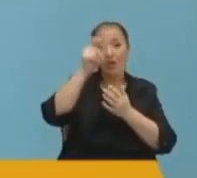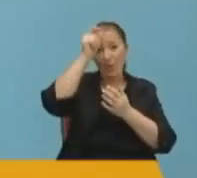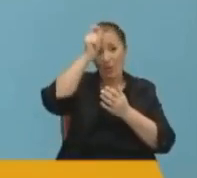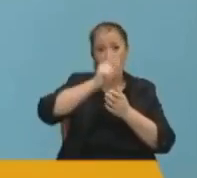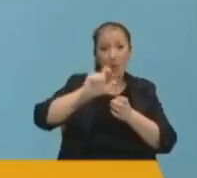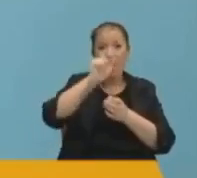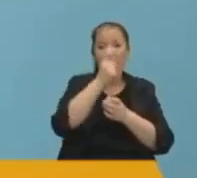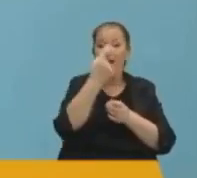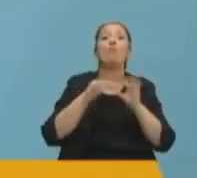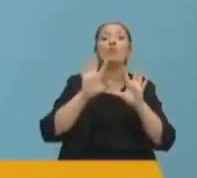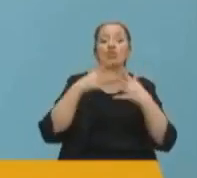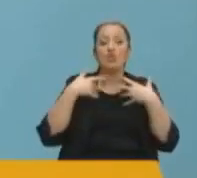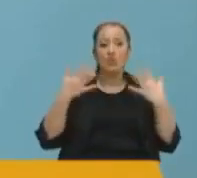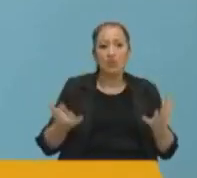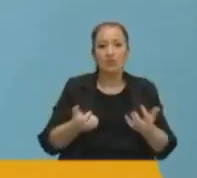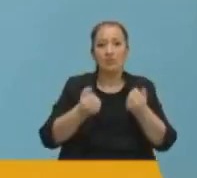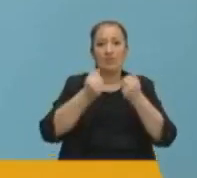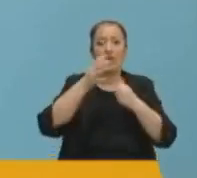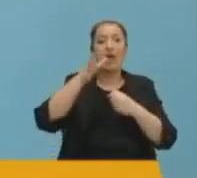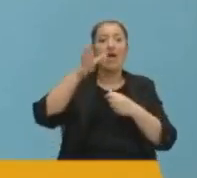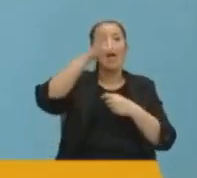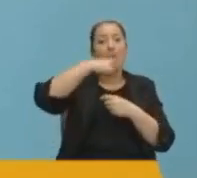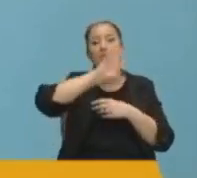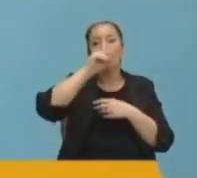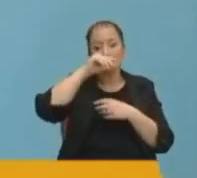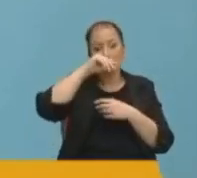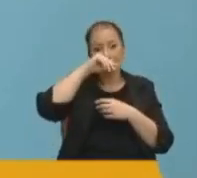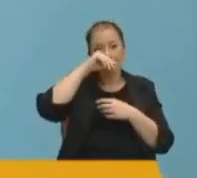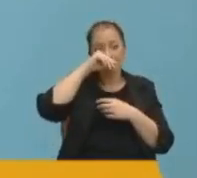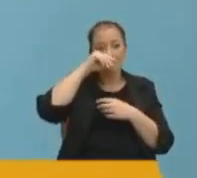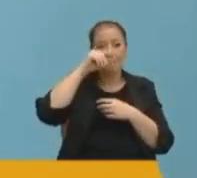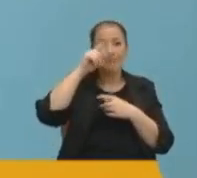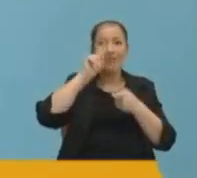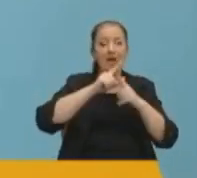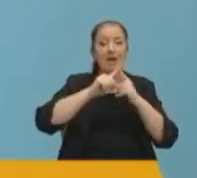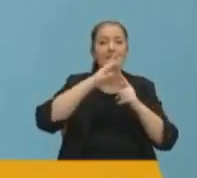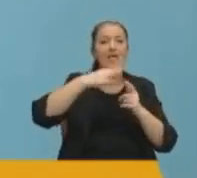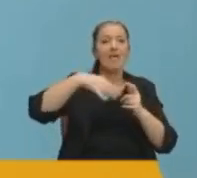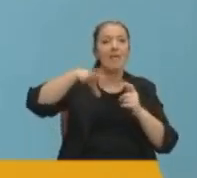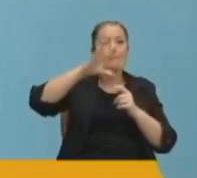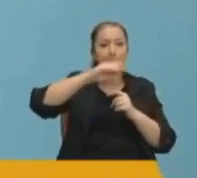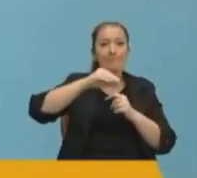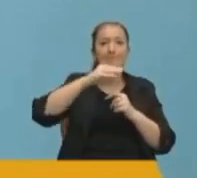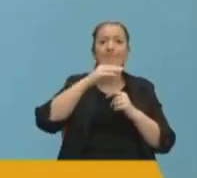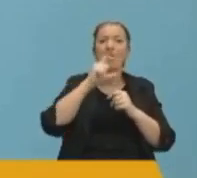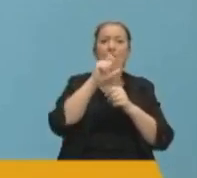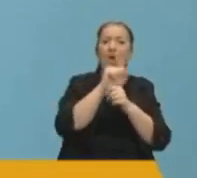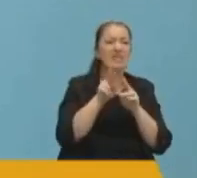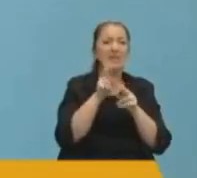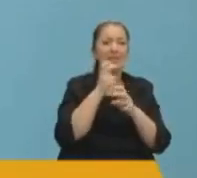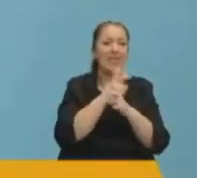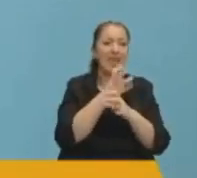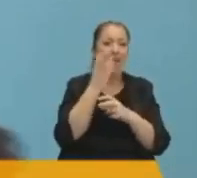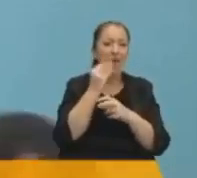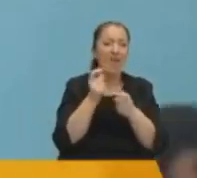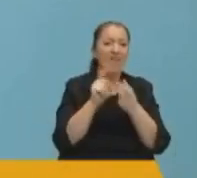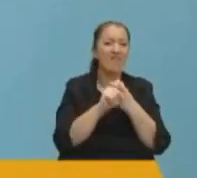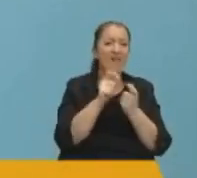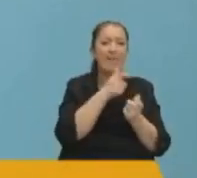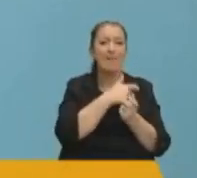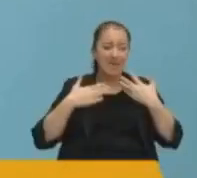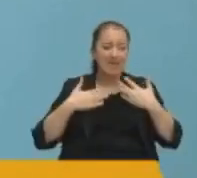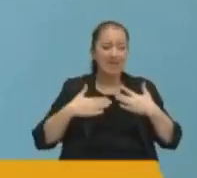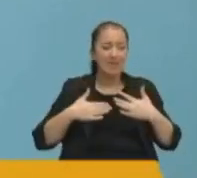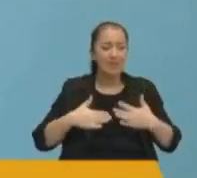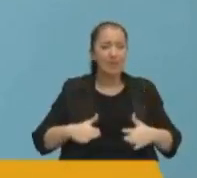bir felaketten kurtarmıştır. Hepimiz, tüm siyasi partiler her türlü farklılığa rağmen en az Covid kadar tehlikeli olan ve milli bünyemize